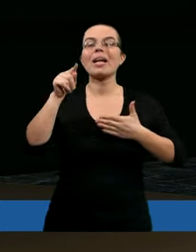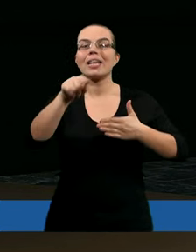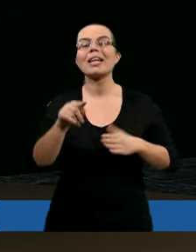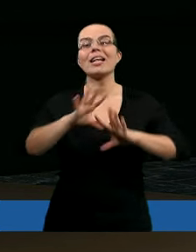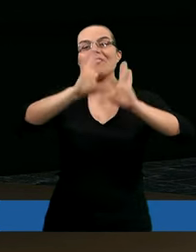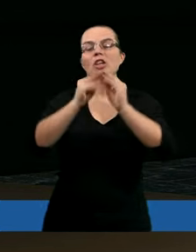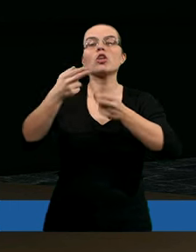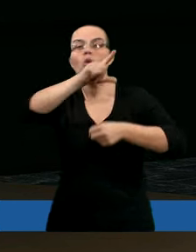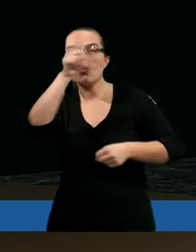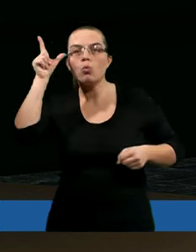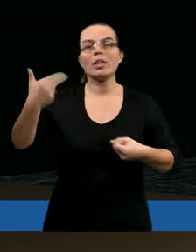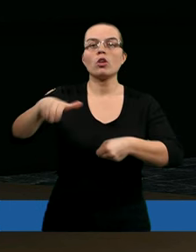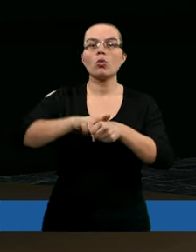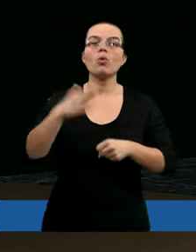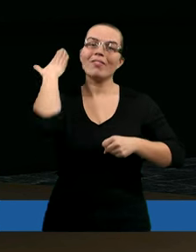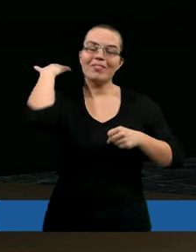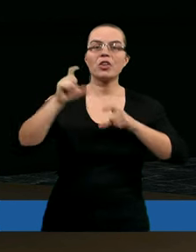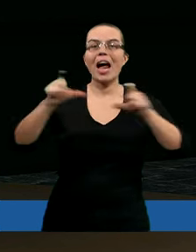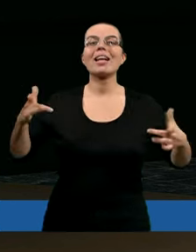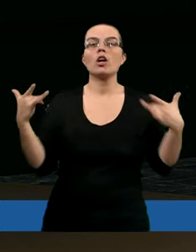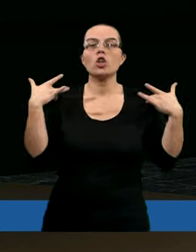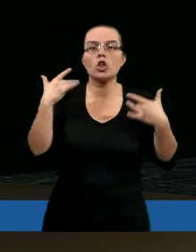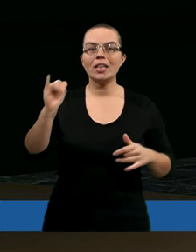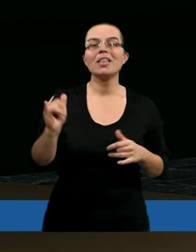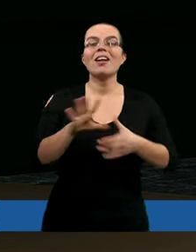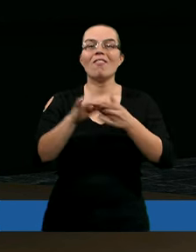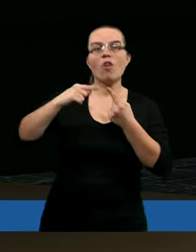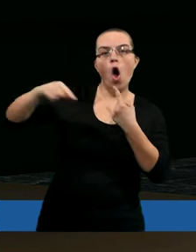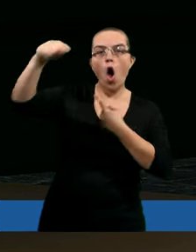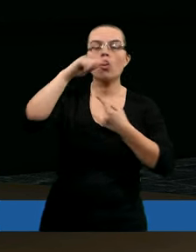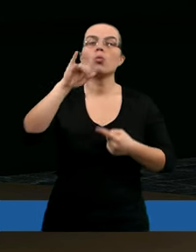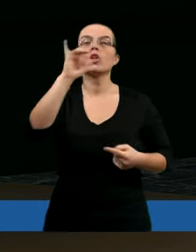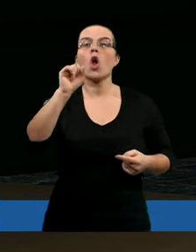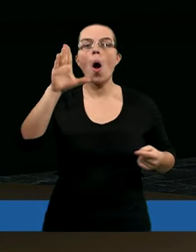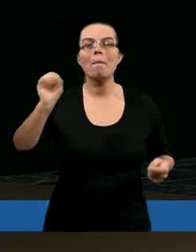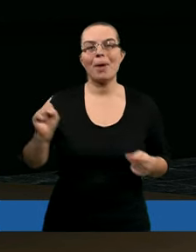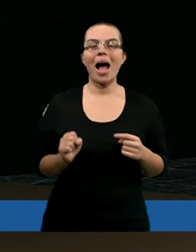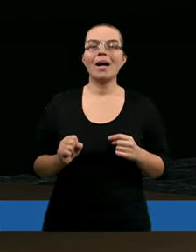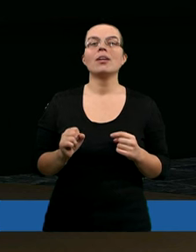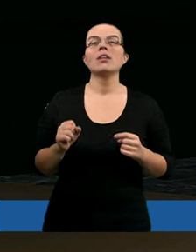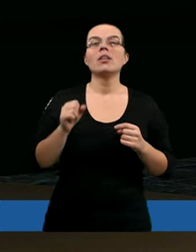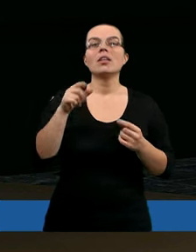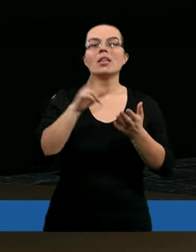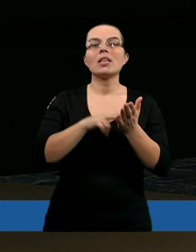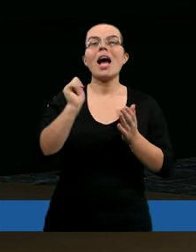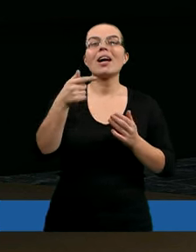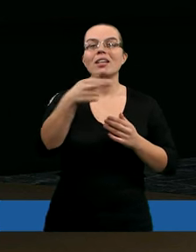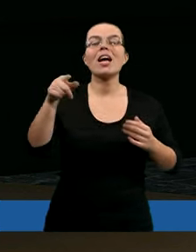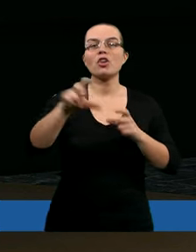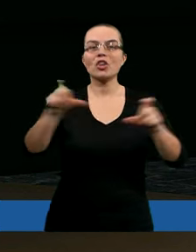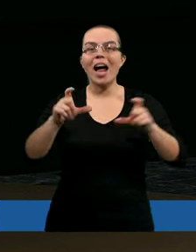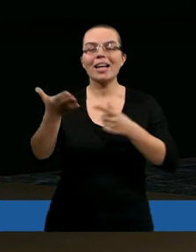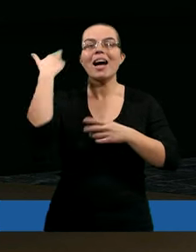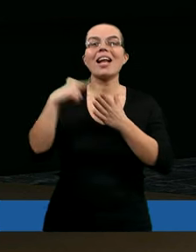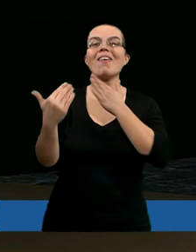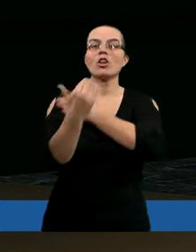tych wszystkich ludzi, którzy w tamtych czasach żyli wokół Hioba. Hiob był najbogatszym człowiekiem w tamtych czasach